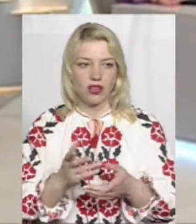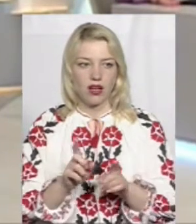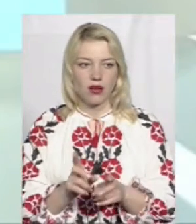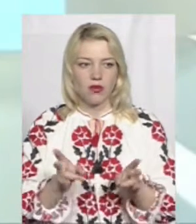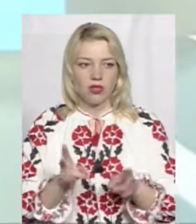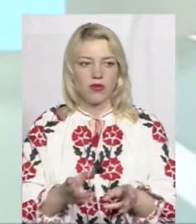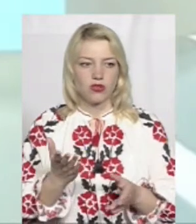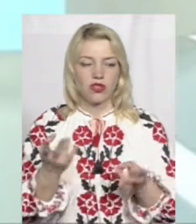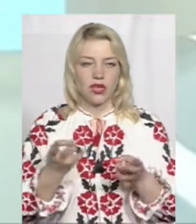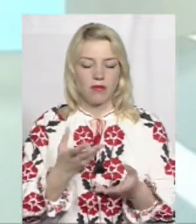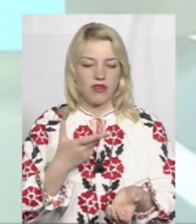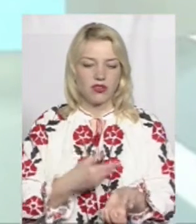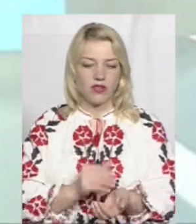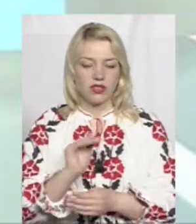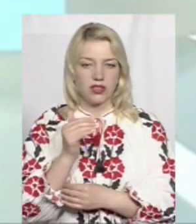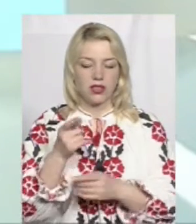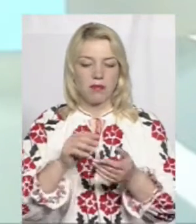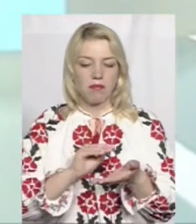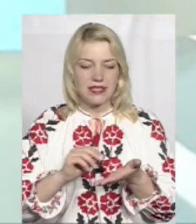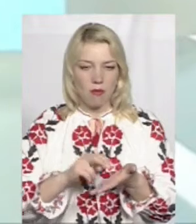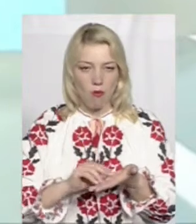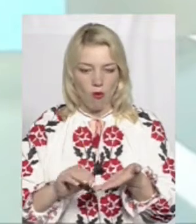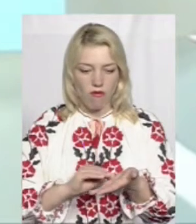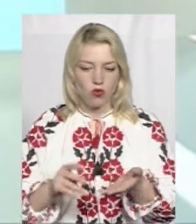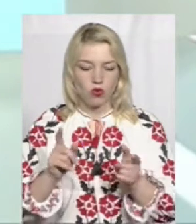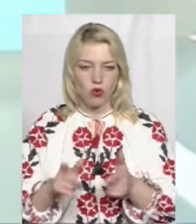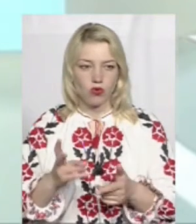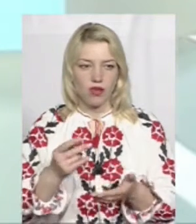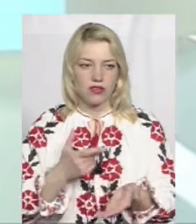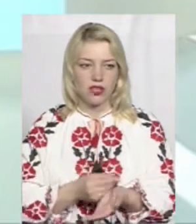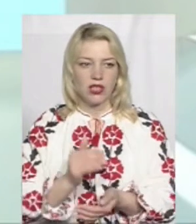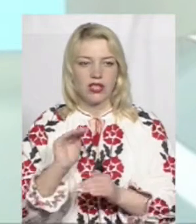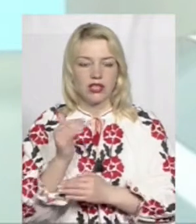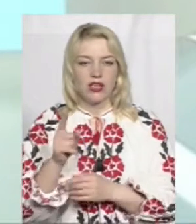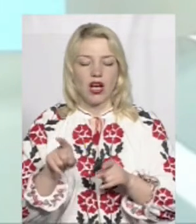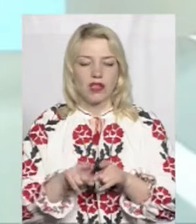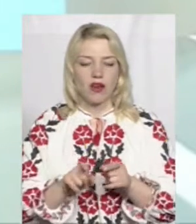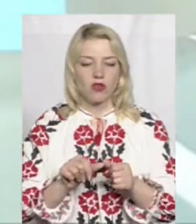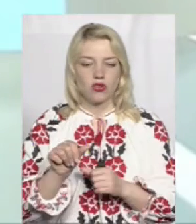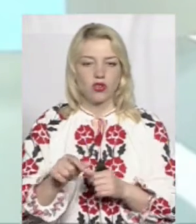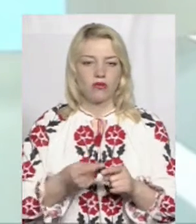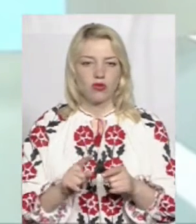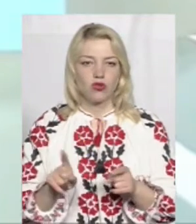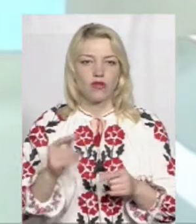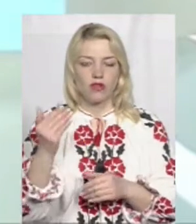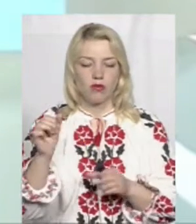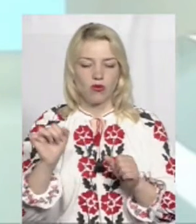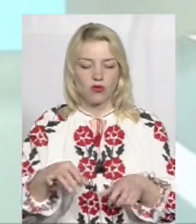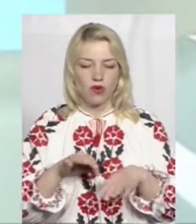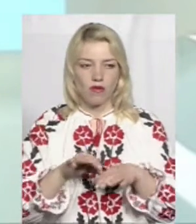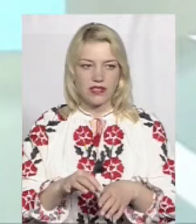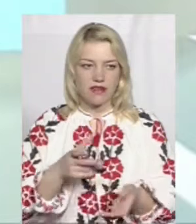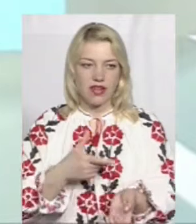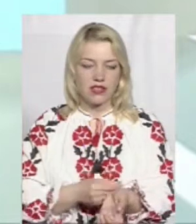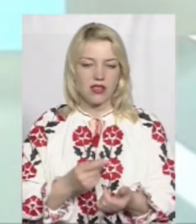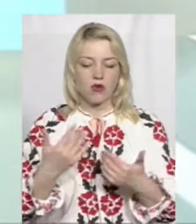вакцинувати дитину, письмову згоду на вакцинацію дитини. А також, крім того, що вони можуть ще провести вакцинацію вже